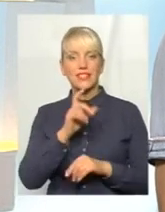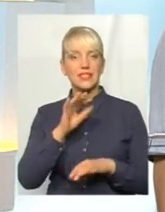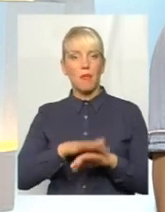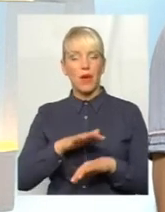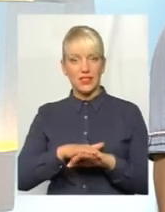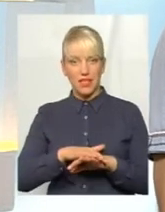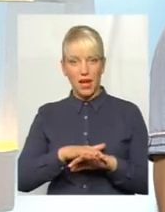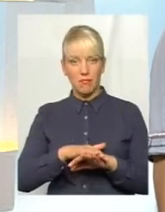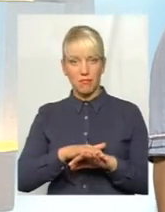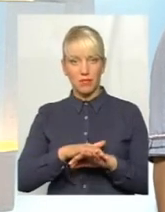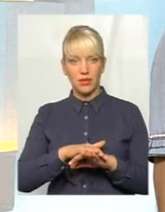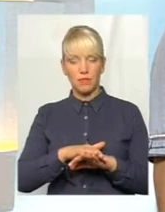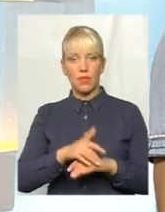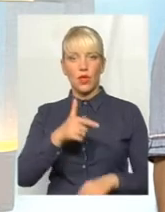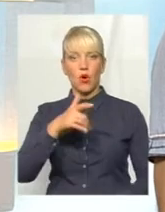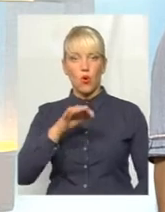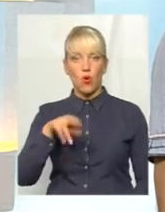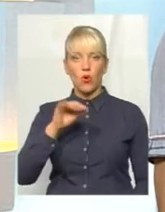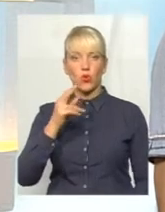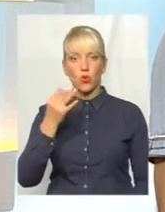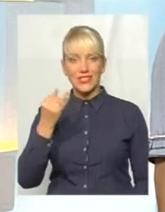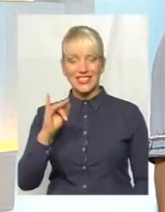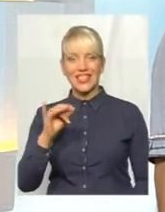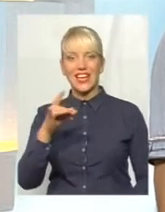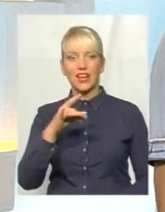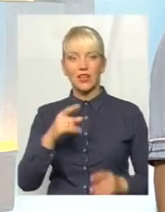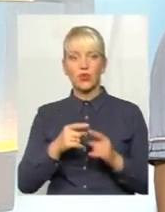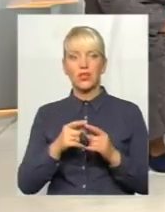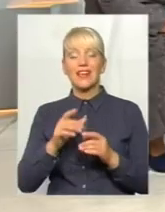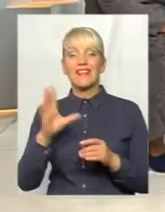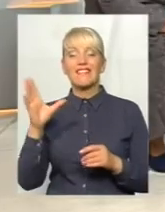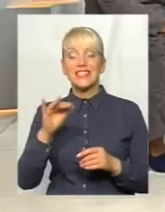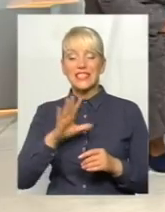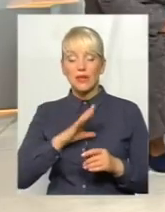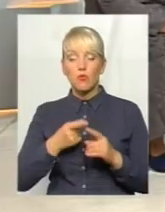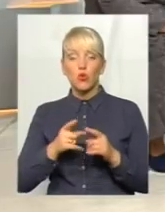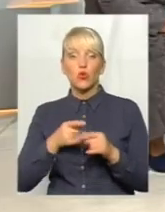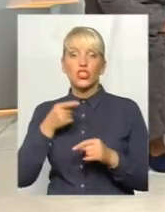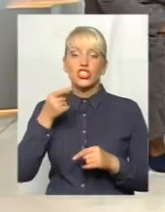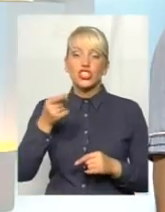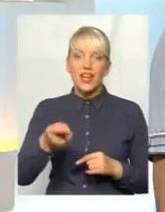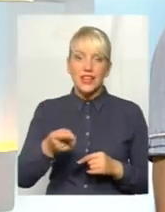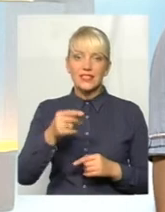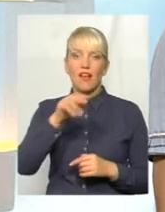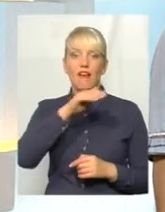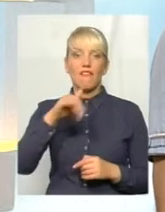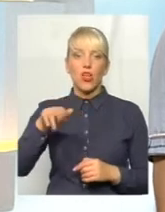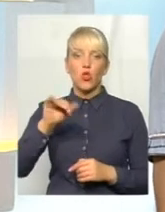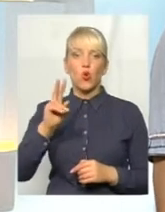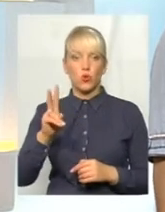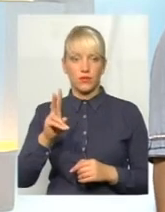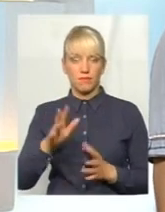з Городоцького району проходило саме через Інну Федорук. Саме через нею. Я повторюю, це